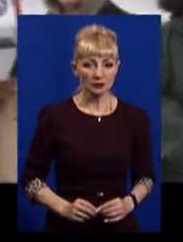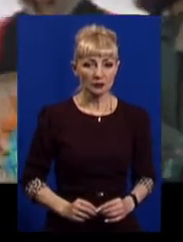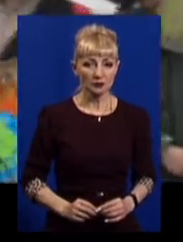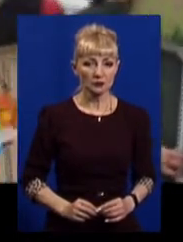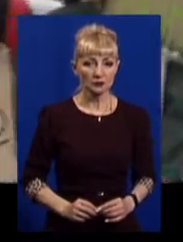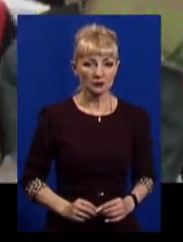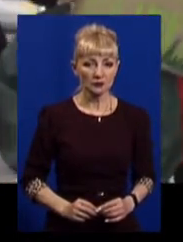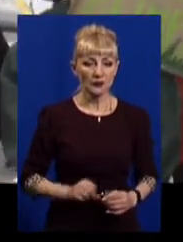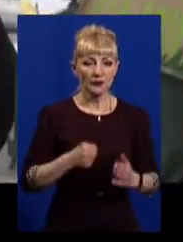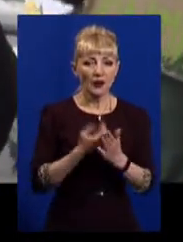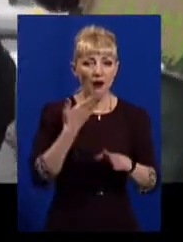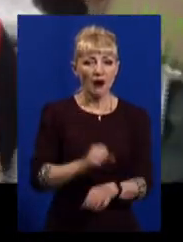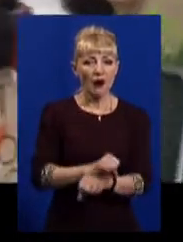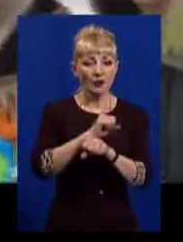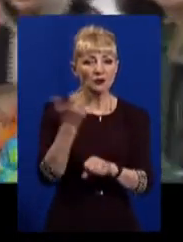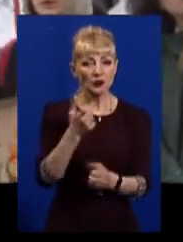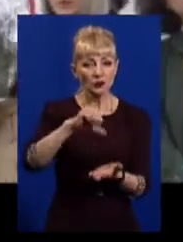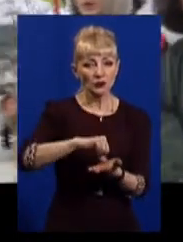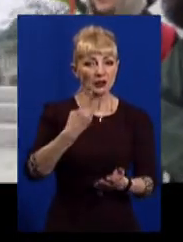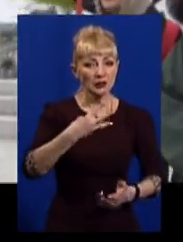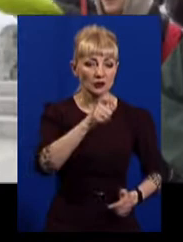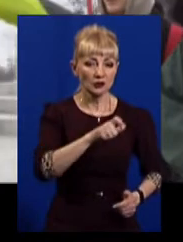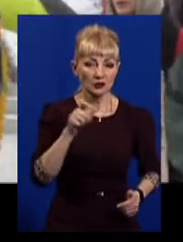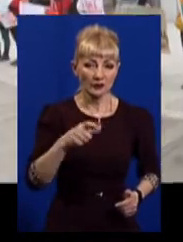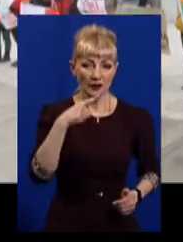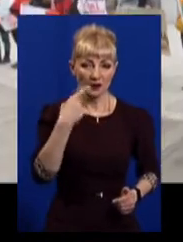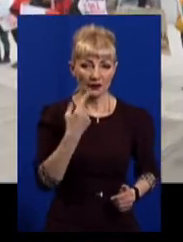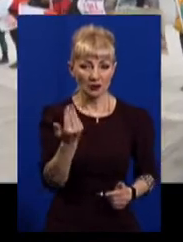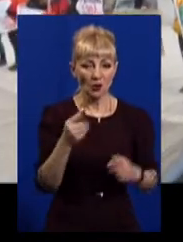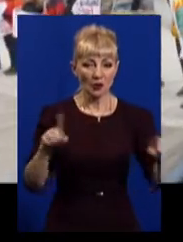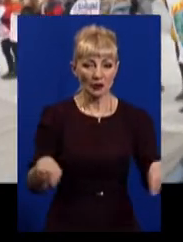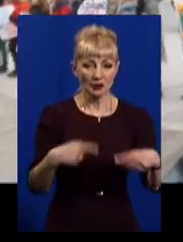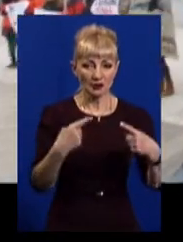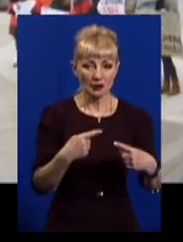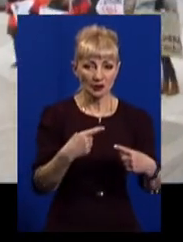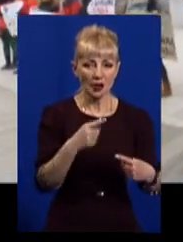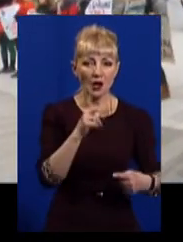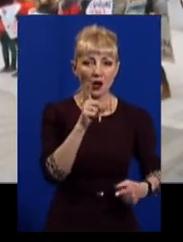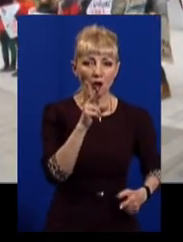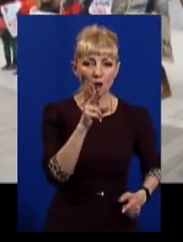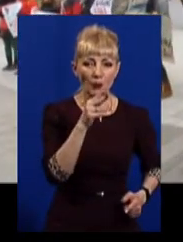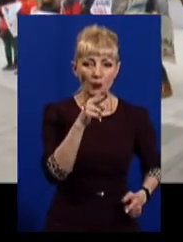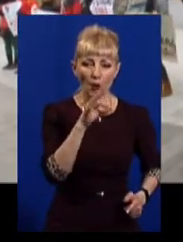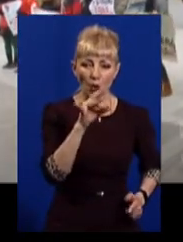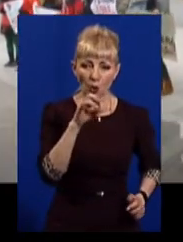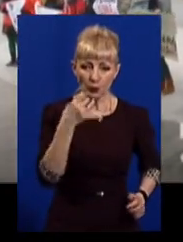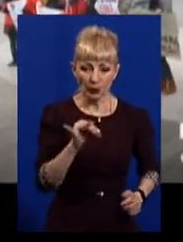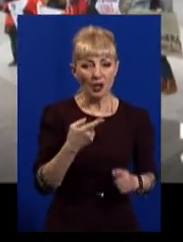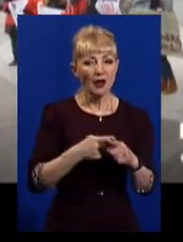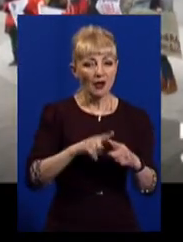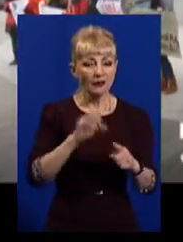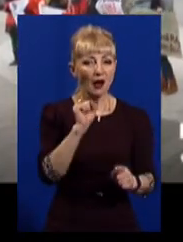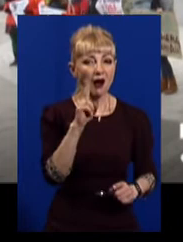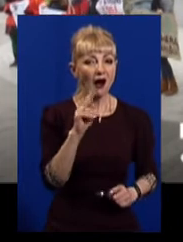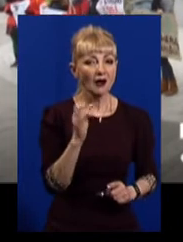До акції у Харкові долучилися 30 людей, каже її організатор Іл'єс Ель Коробі. Ця акція – частина